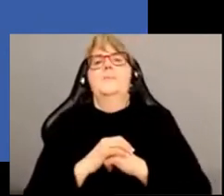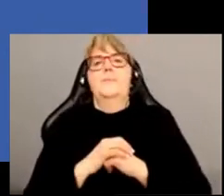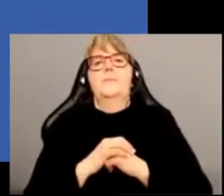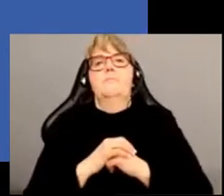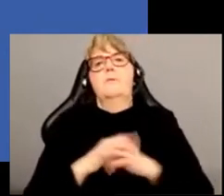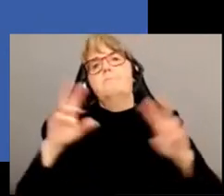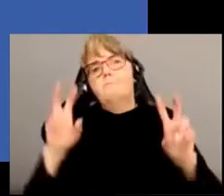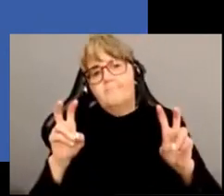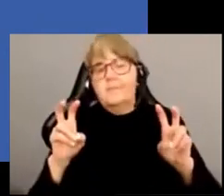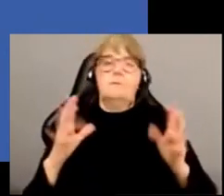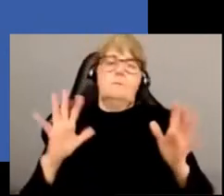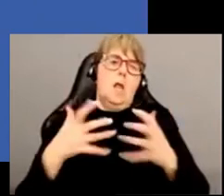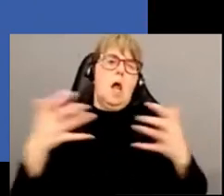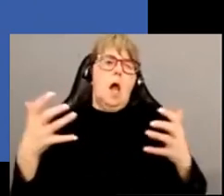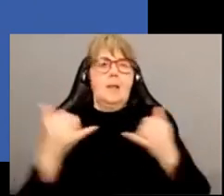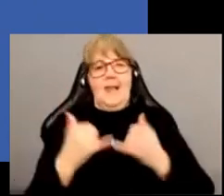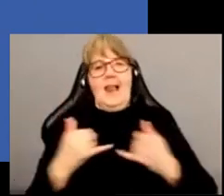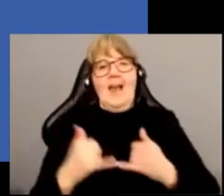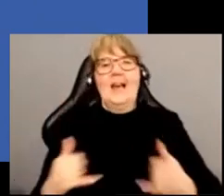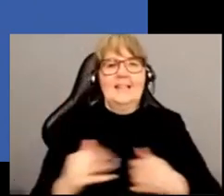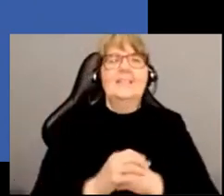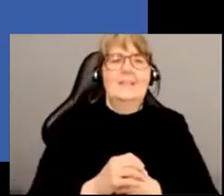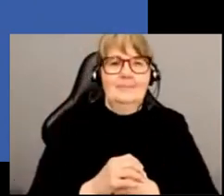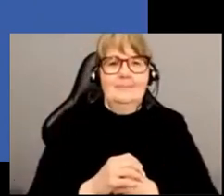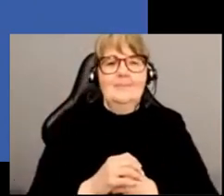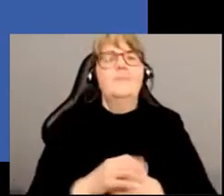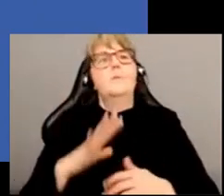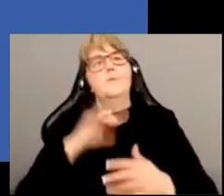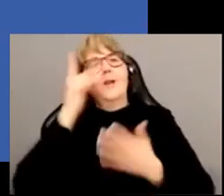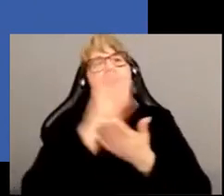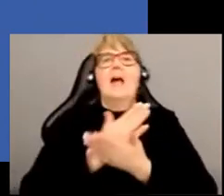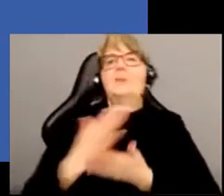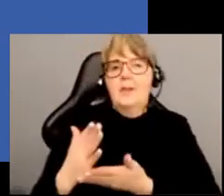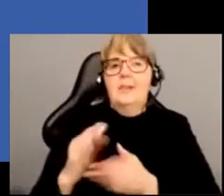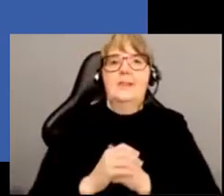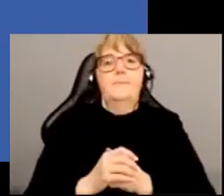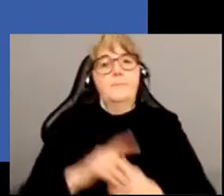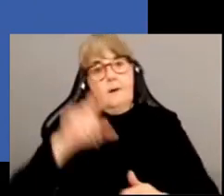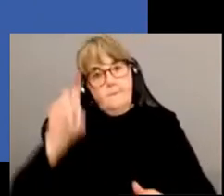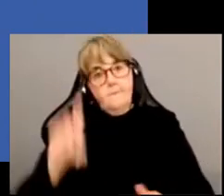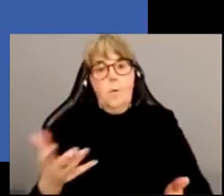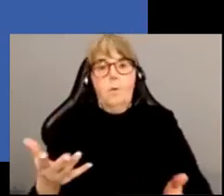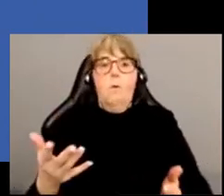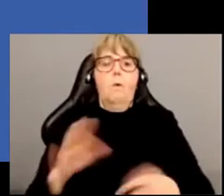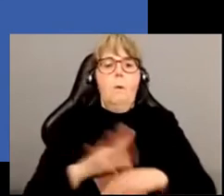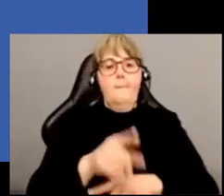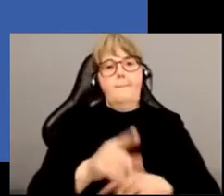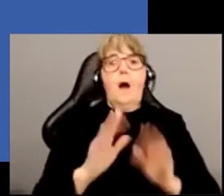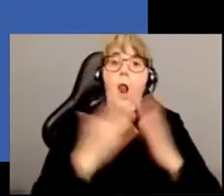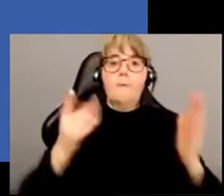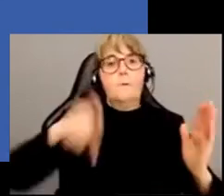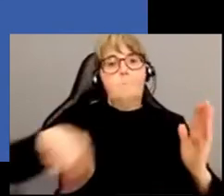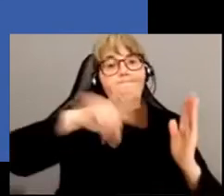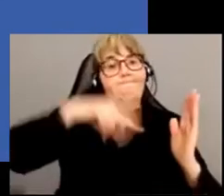les grandes lignes, les grandes perspectives, et puis pour la suite il faudra en passer par une lecture de ce merveilleux livre